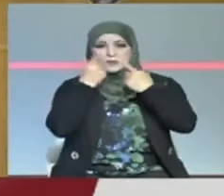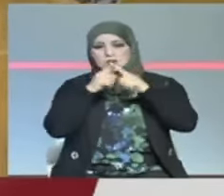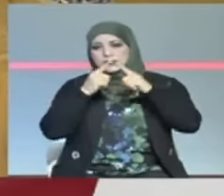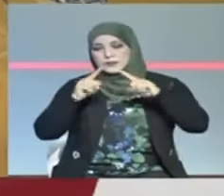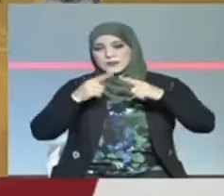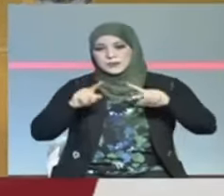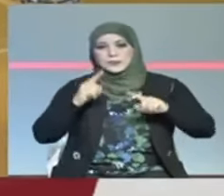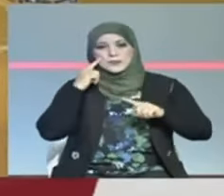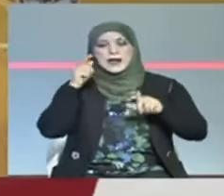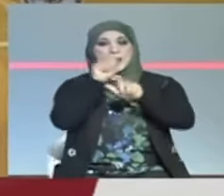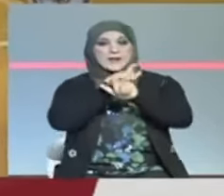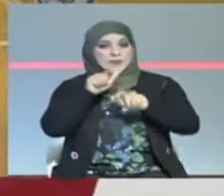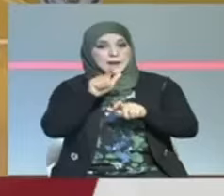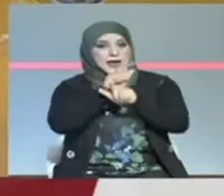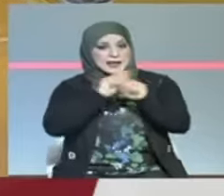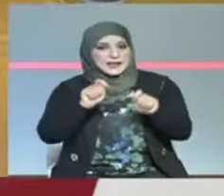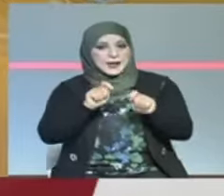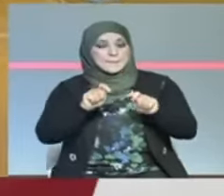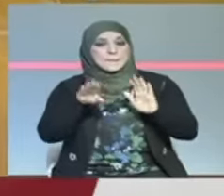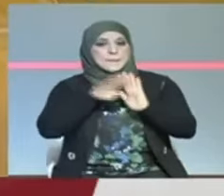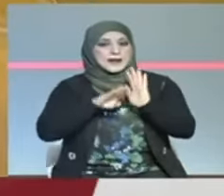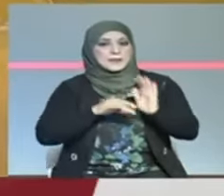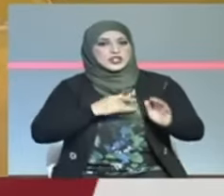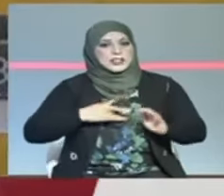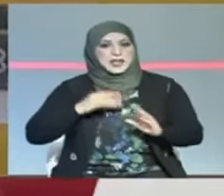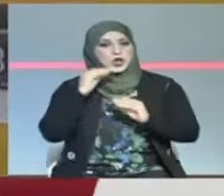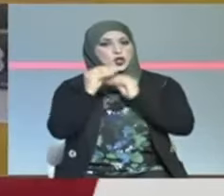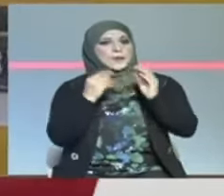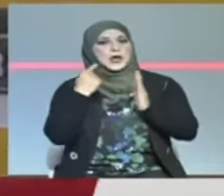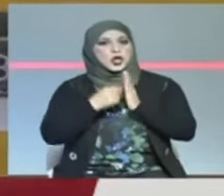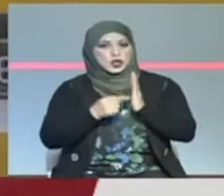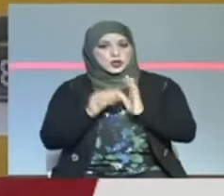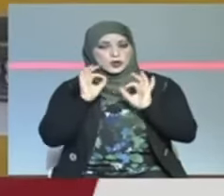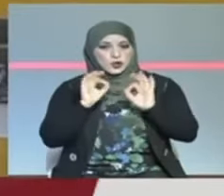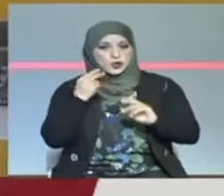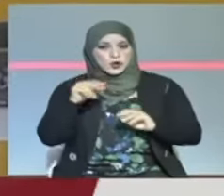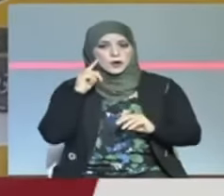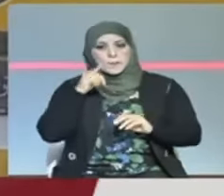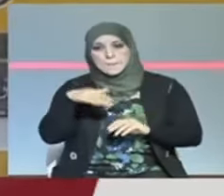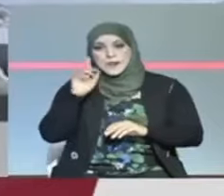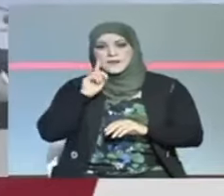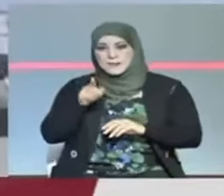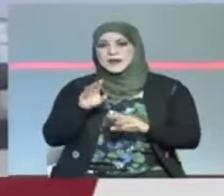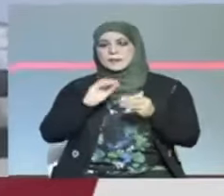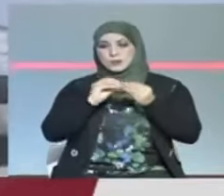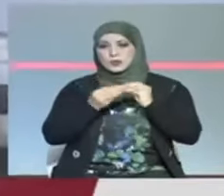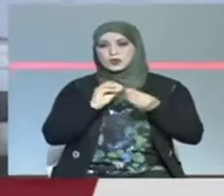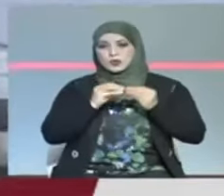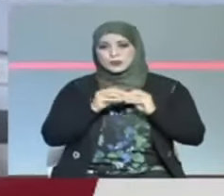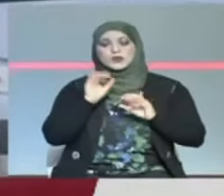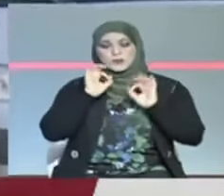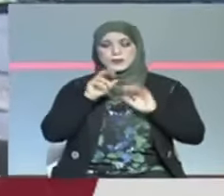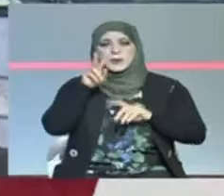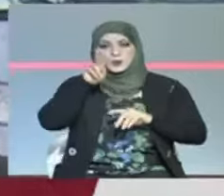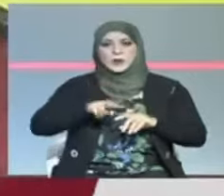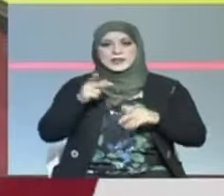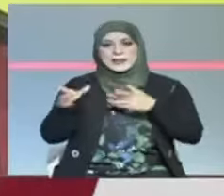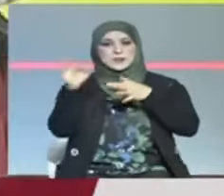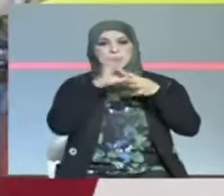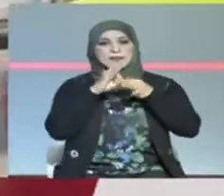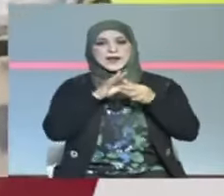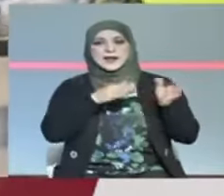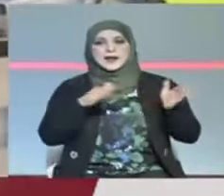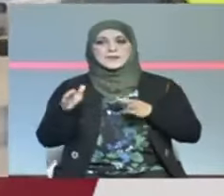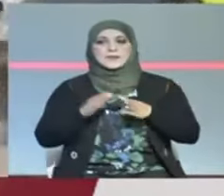يتعلق بالاحترام الكامل للبروتوكول فأن ذلك لا ينفي وجود بعض الإشكاليات التي قد تؤثر على هذه العلاقة